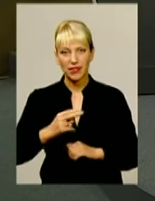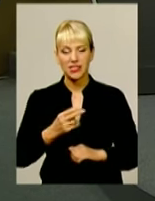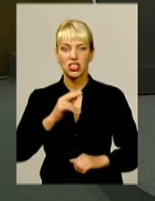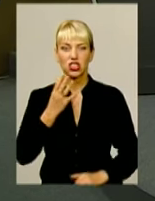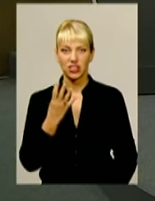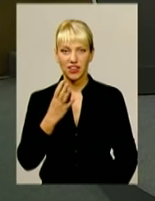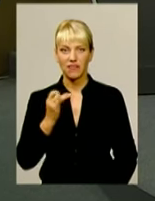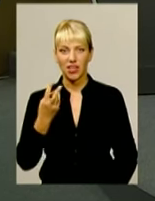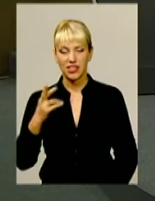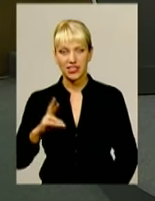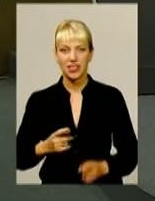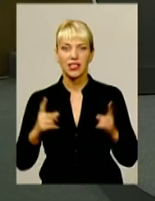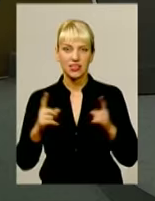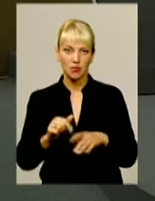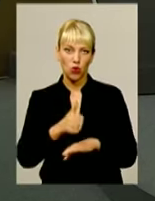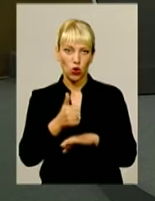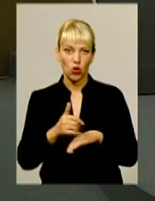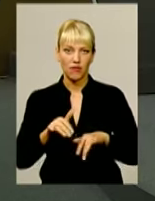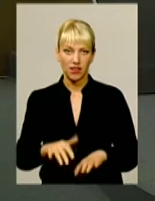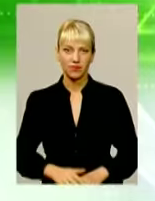четверте у вересті. Стисло про головне.